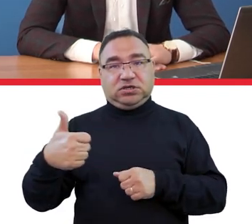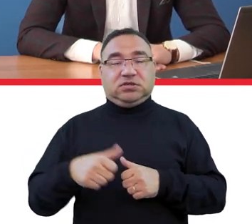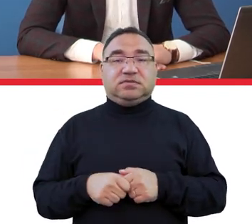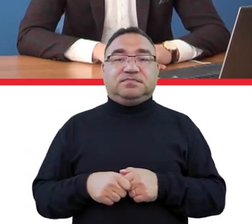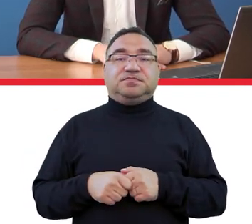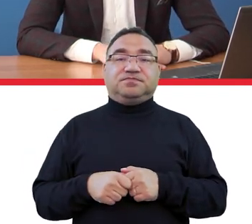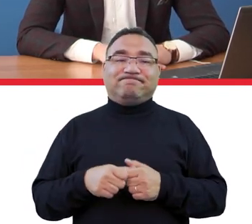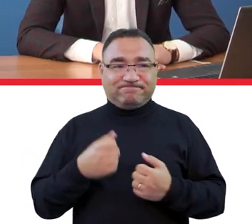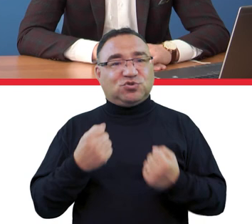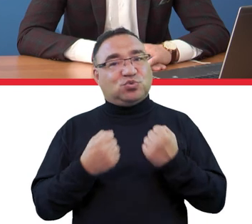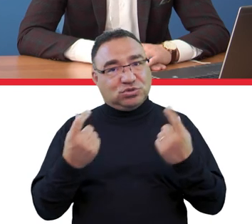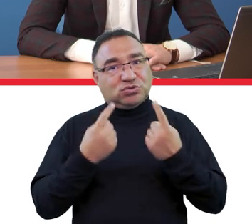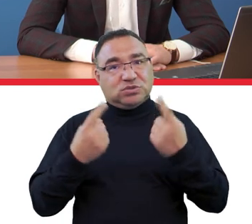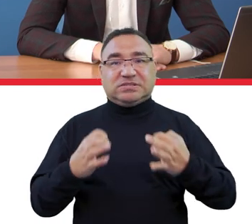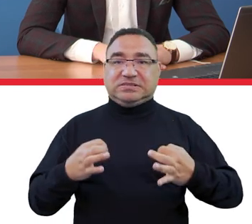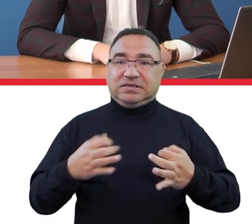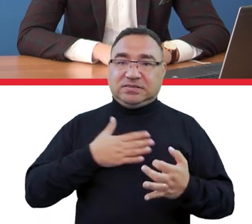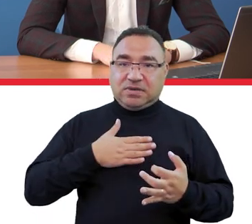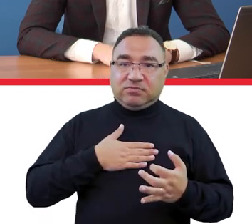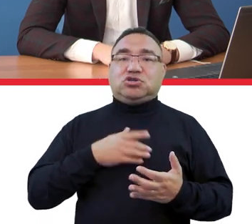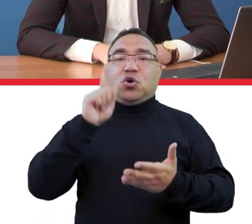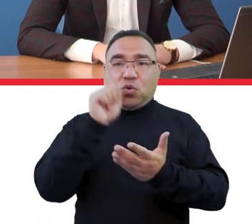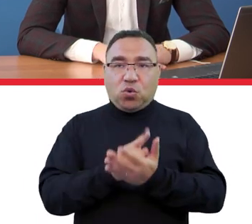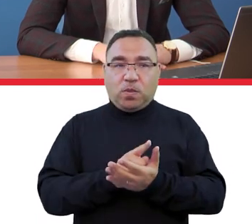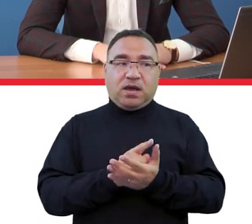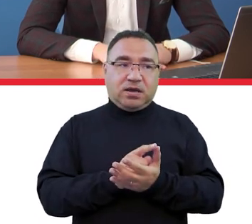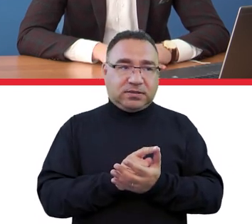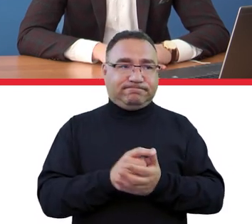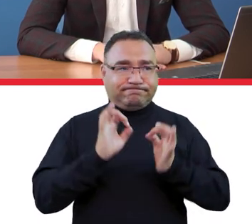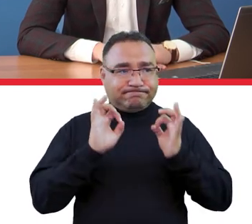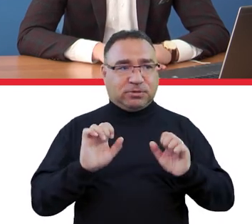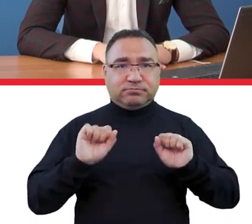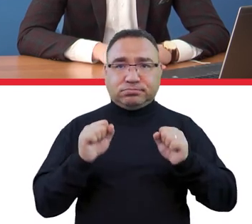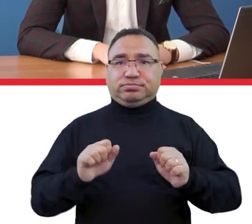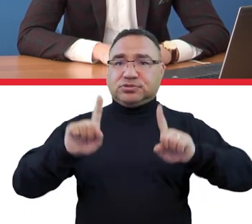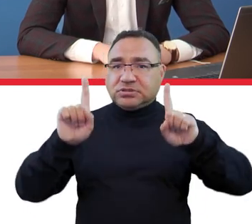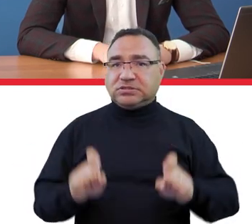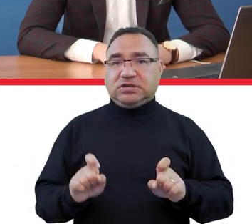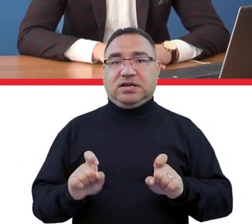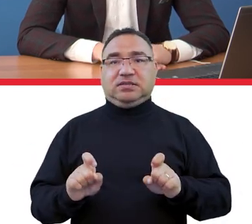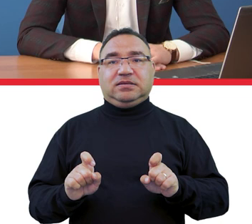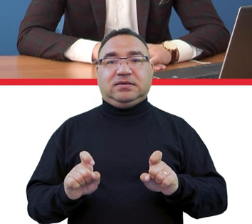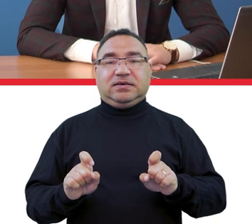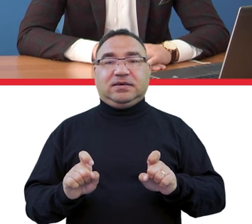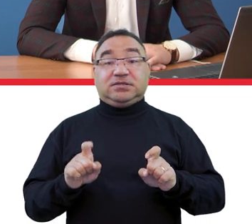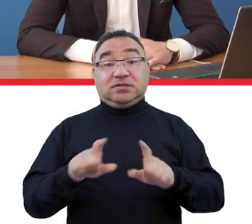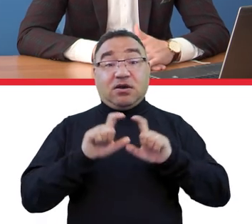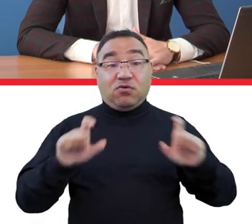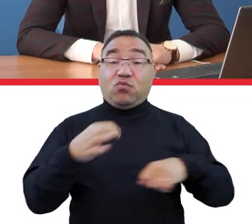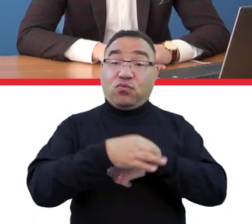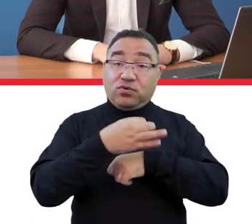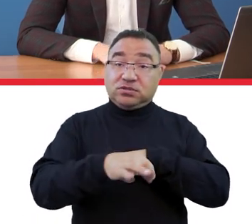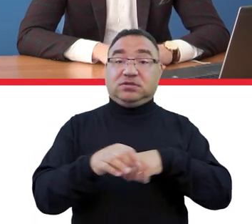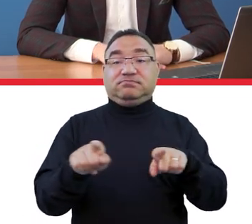mimo trudnej sytuacji w jakiej się znajdujemy wejdziemy bardzo sprawnie i że te uczelnie